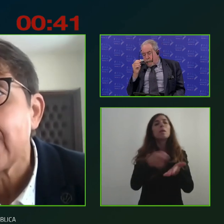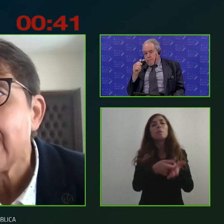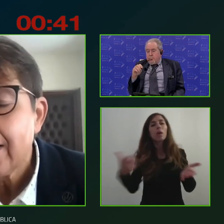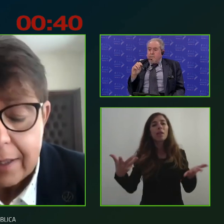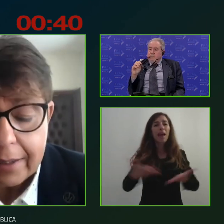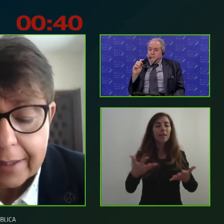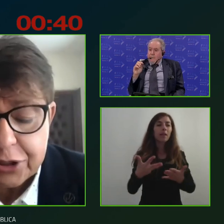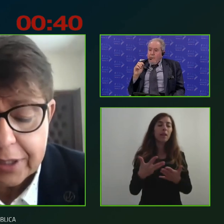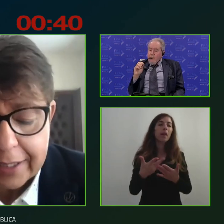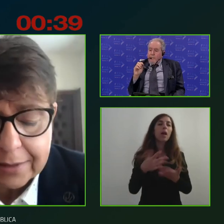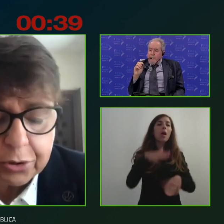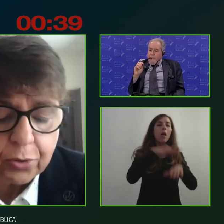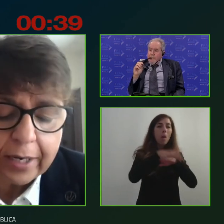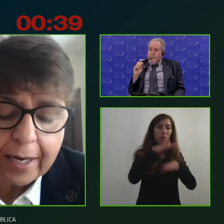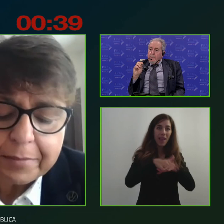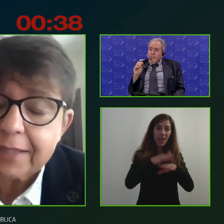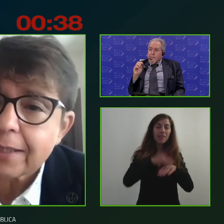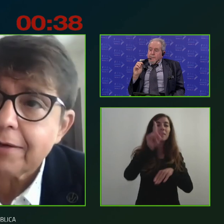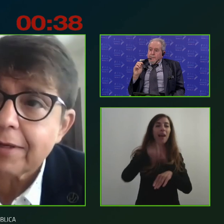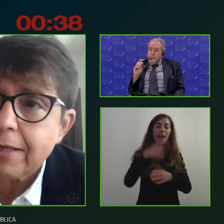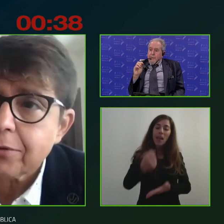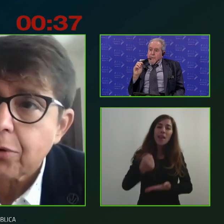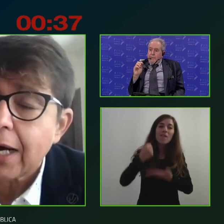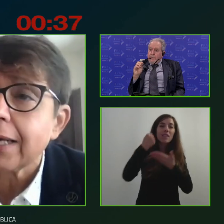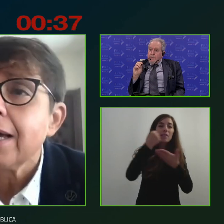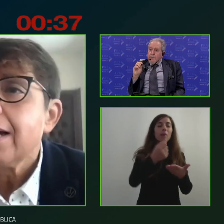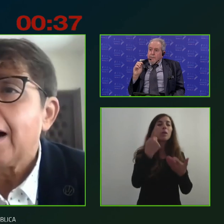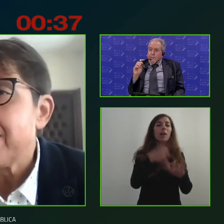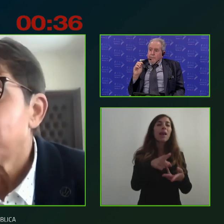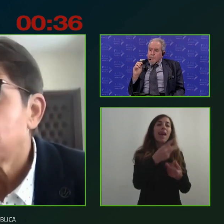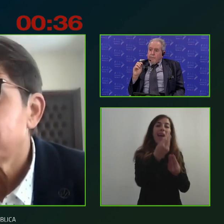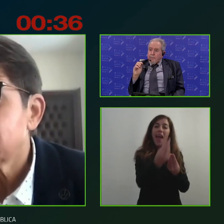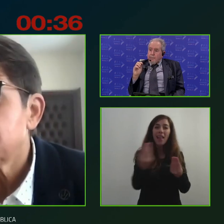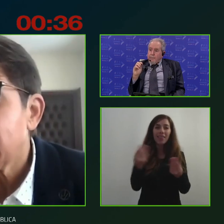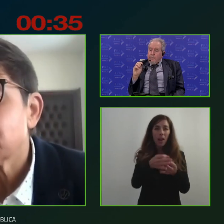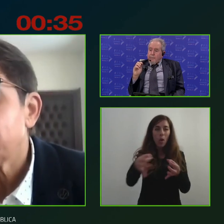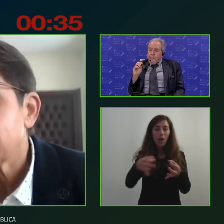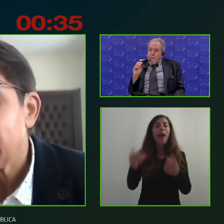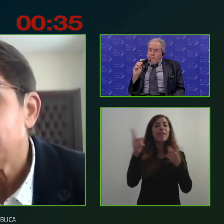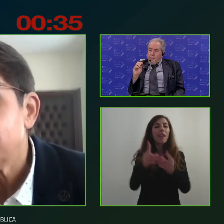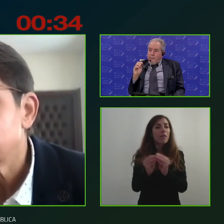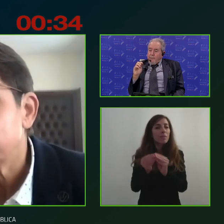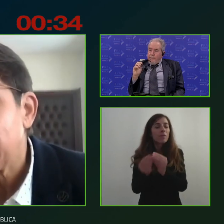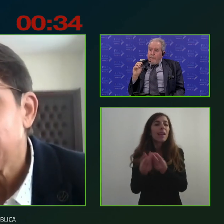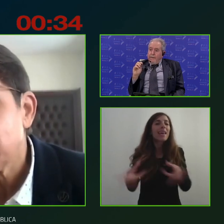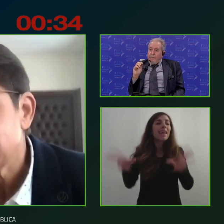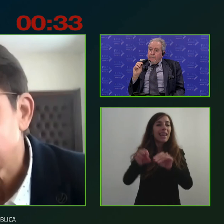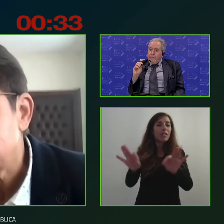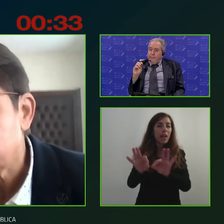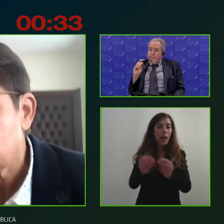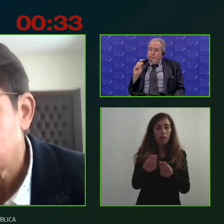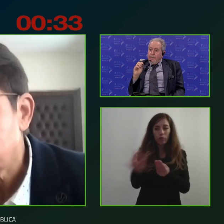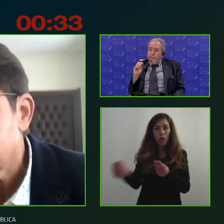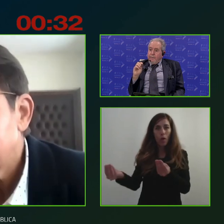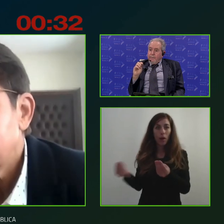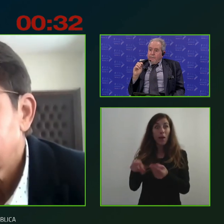sulla rigenerazione amministrativa degli enti locali abbiamo noi immaginato perché abbiamo